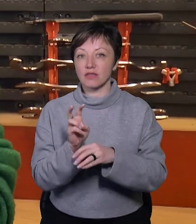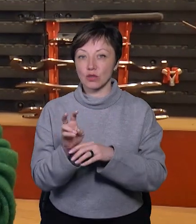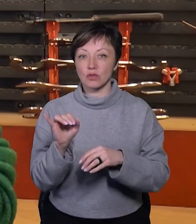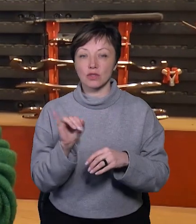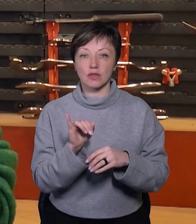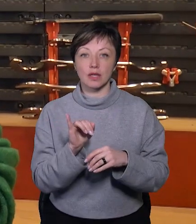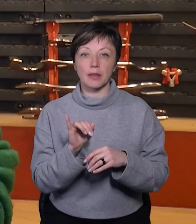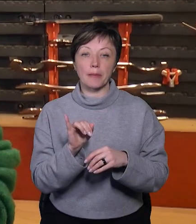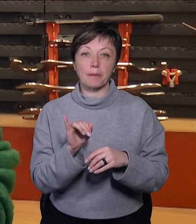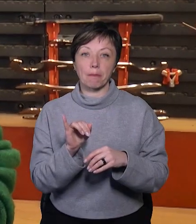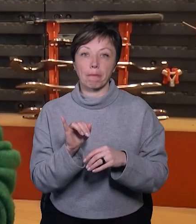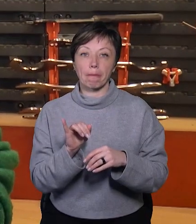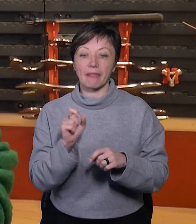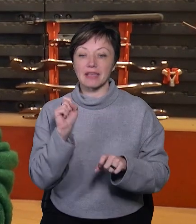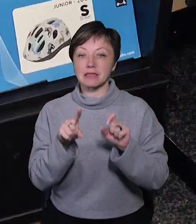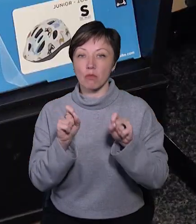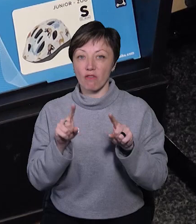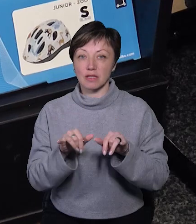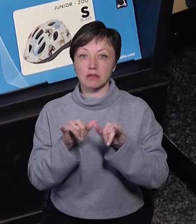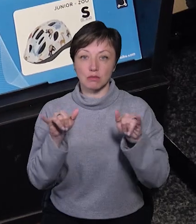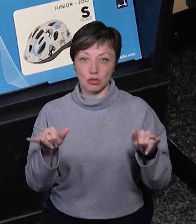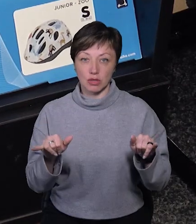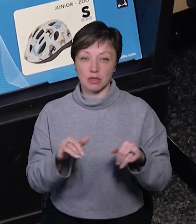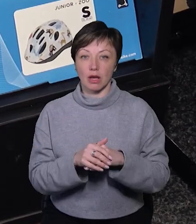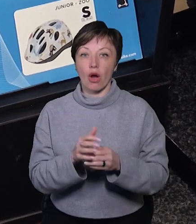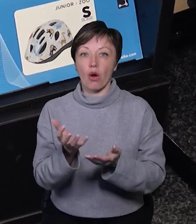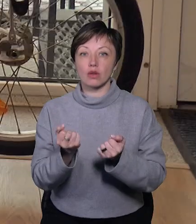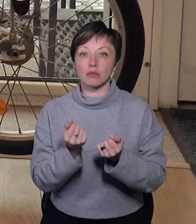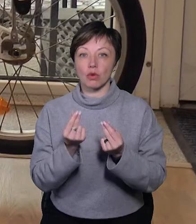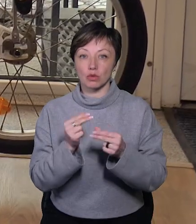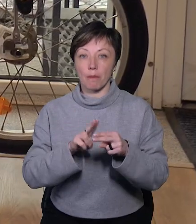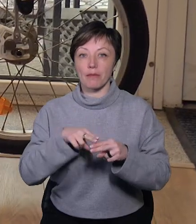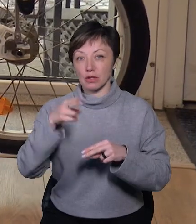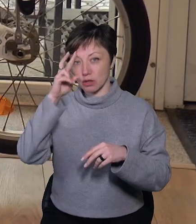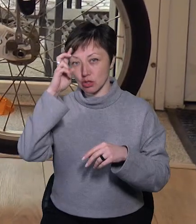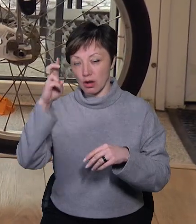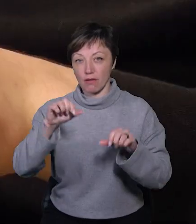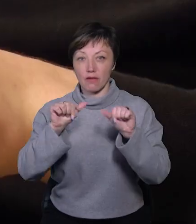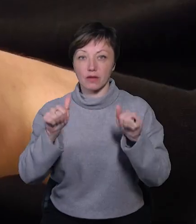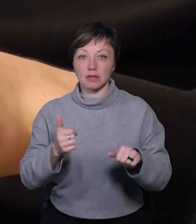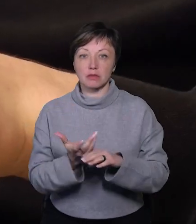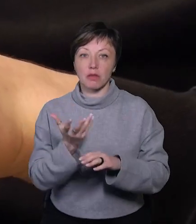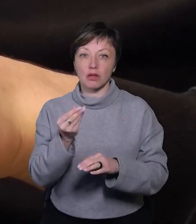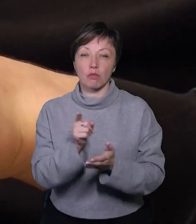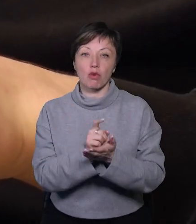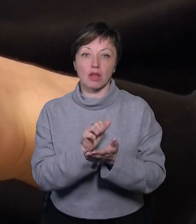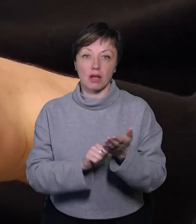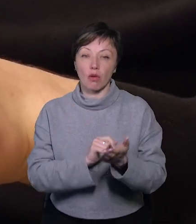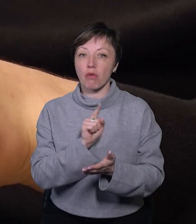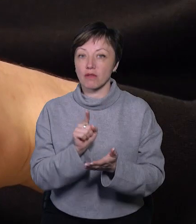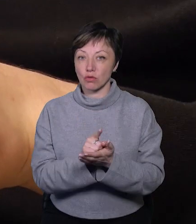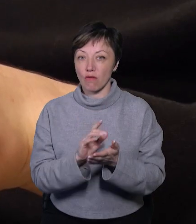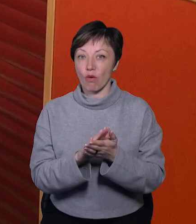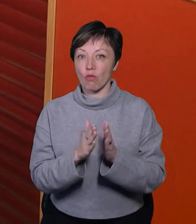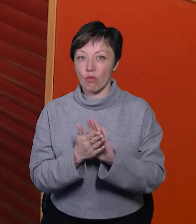і замовлень збільшилась. Отримані кошти повертатимуть державі у вигляді сплачених податків. Обов'язкова